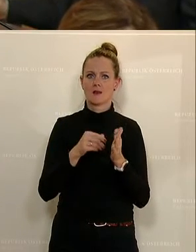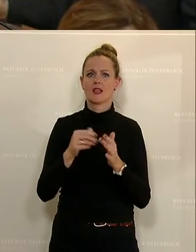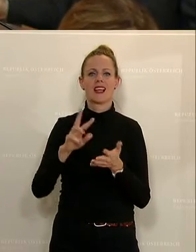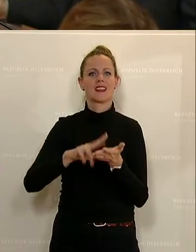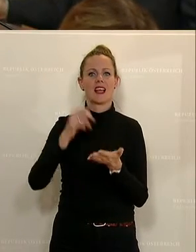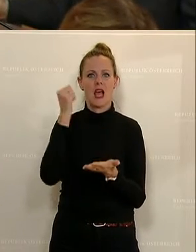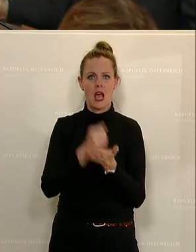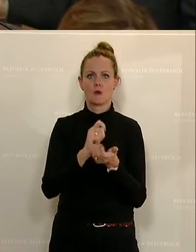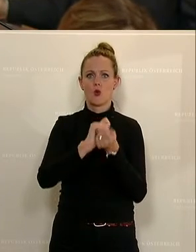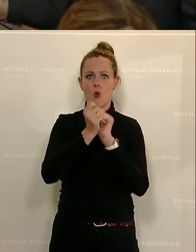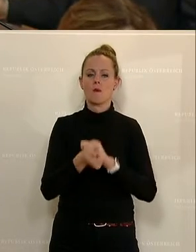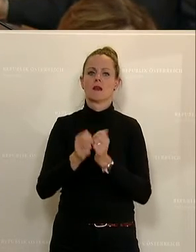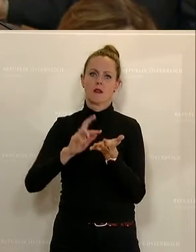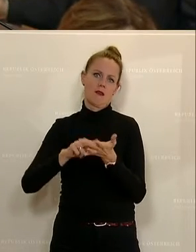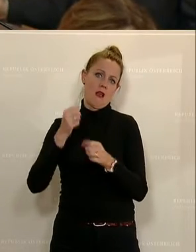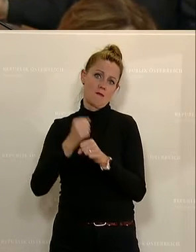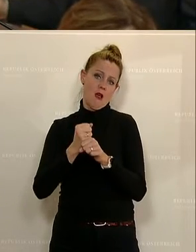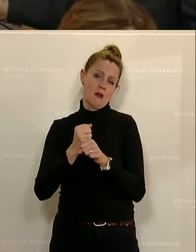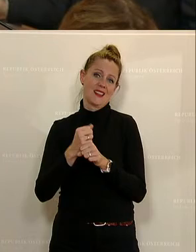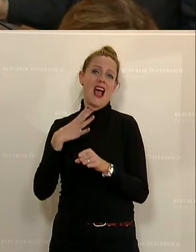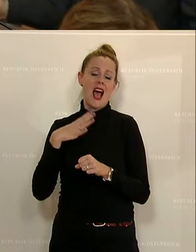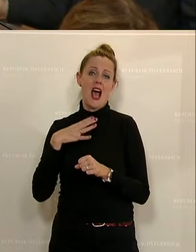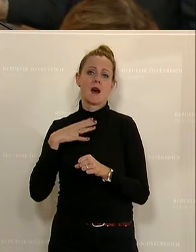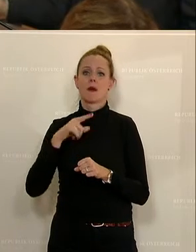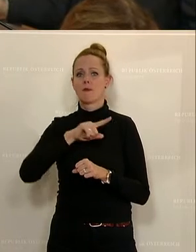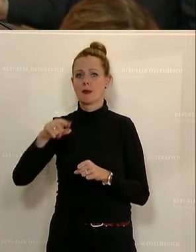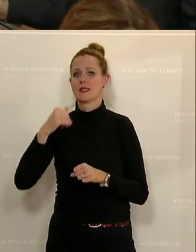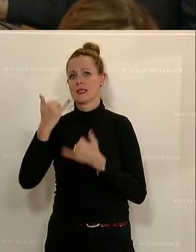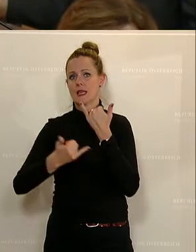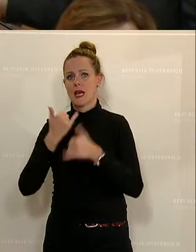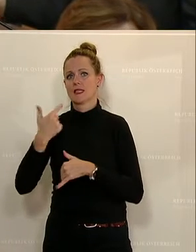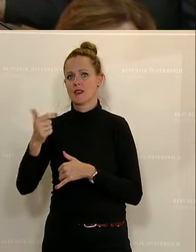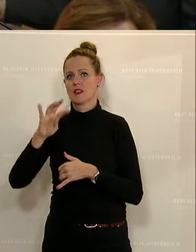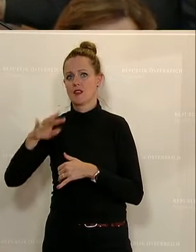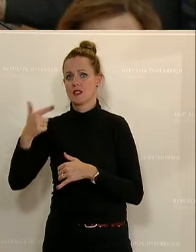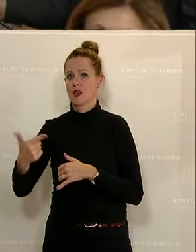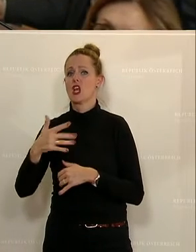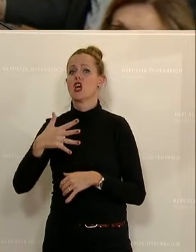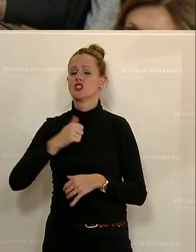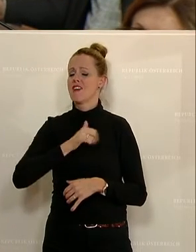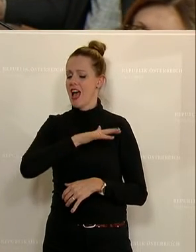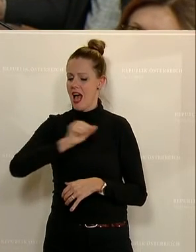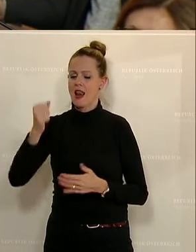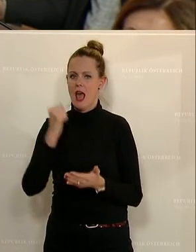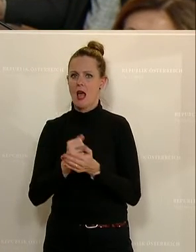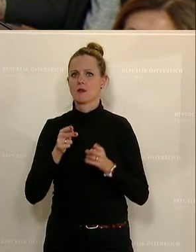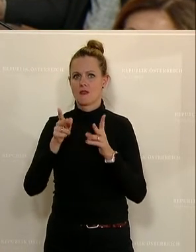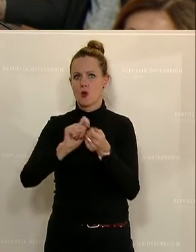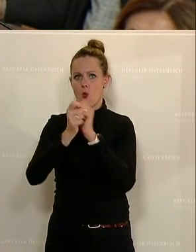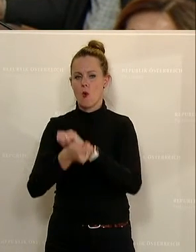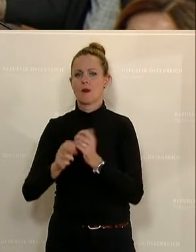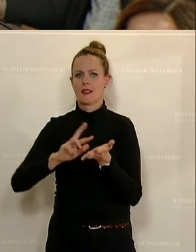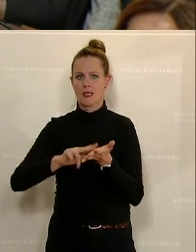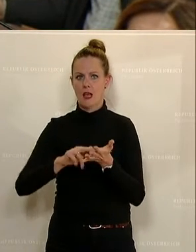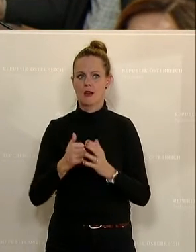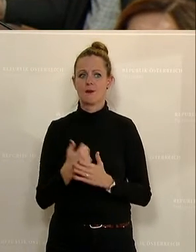digitalisiert. Wir schaffen aber bis ins Jahr 2024 alle Amtswege zu digitalisieren. Und